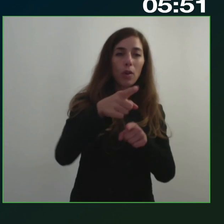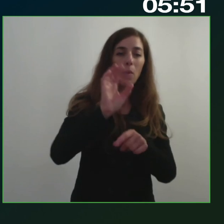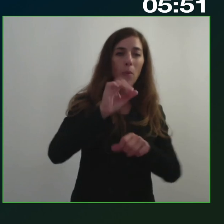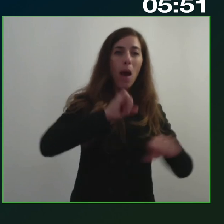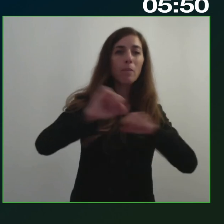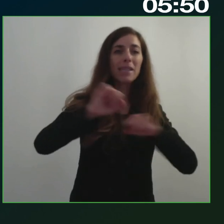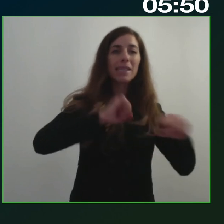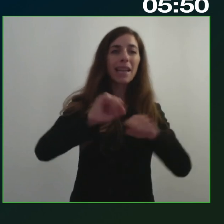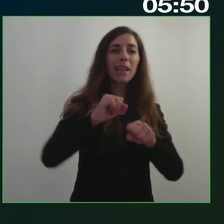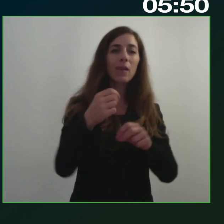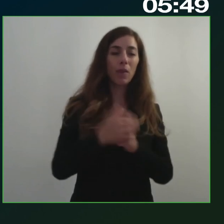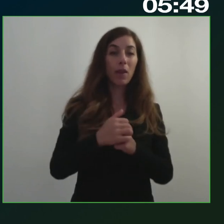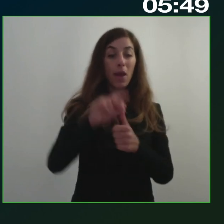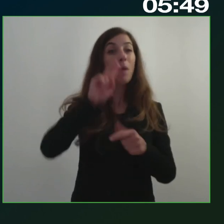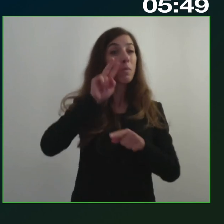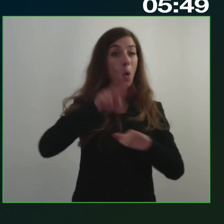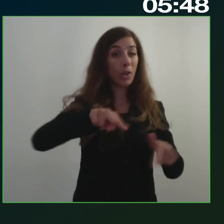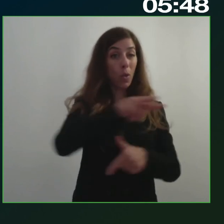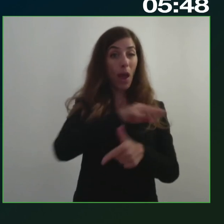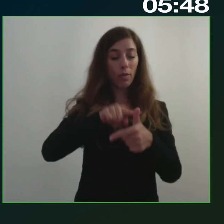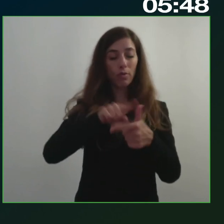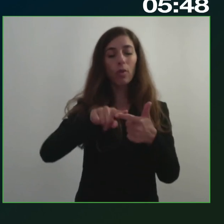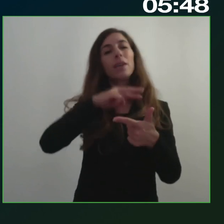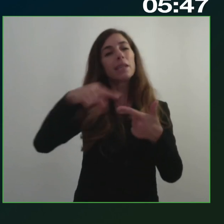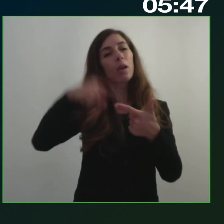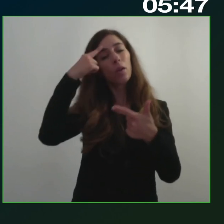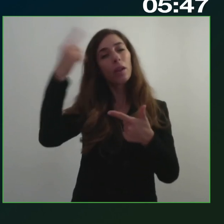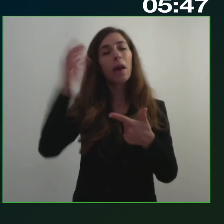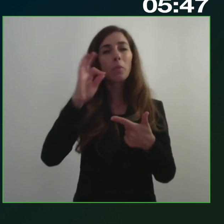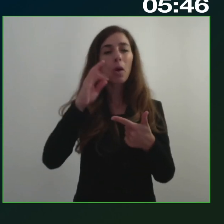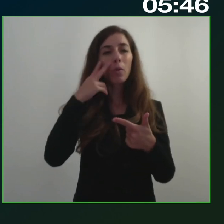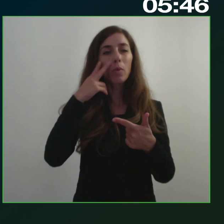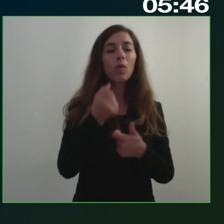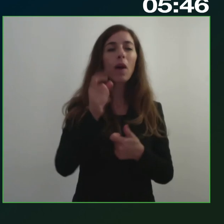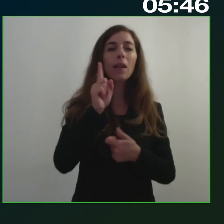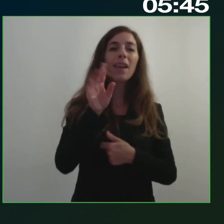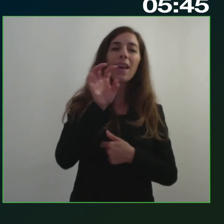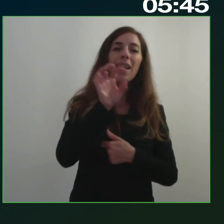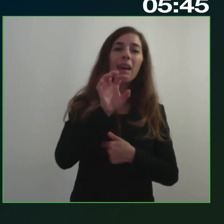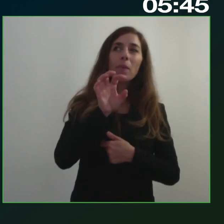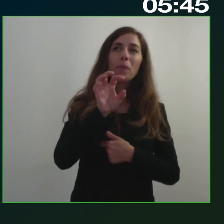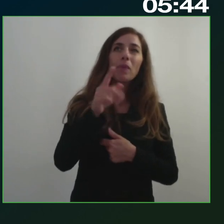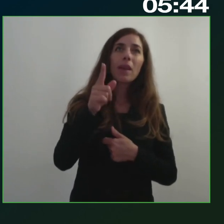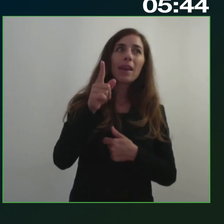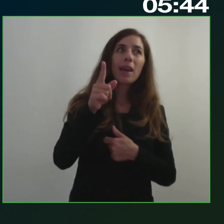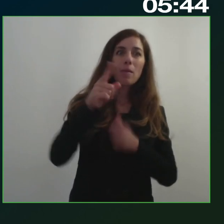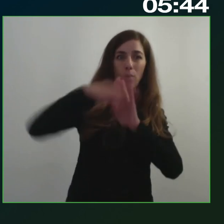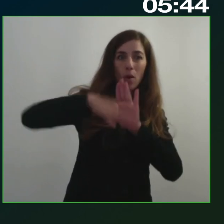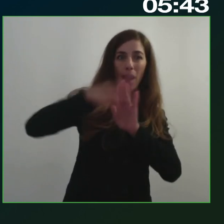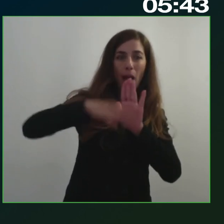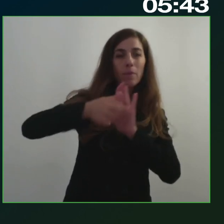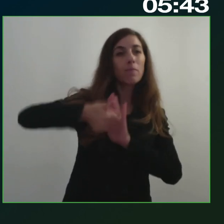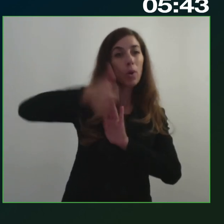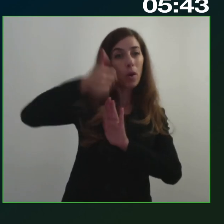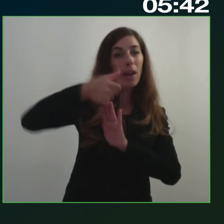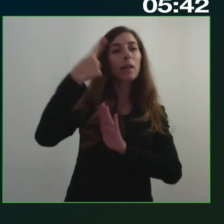decise la seconda idea è l'identificazione delle regioni e programmi prioritari per un sostegno dei